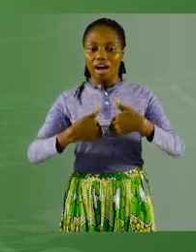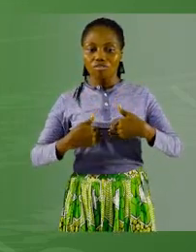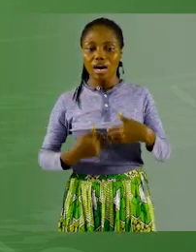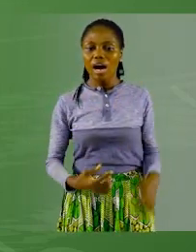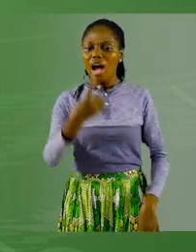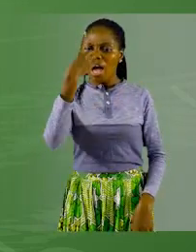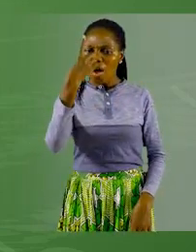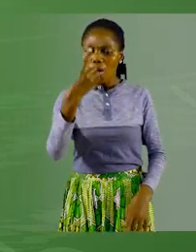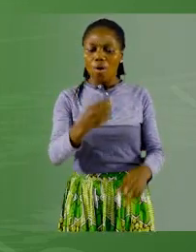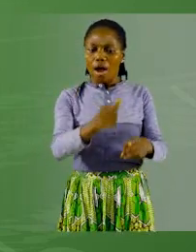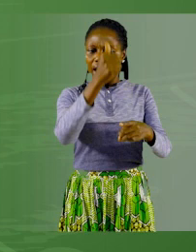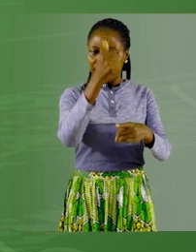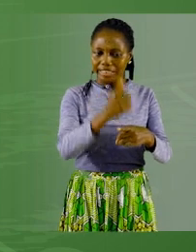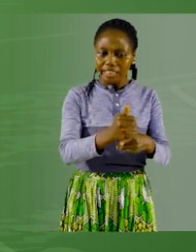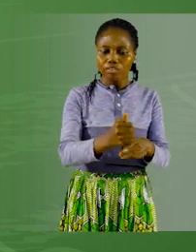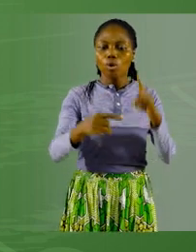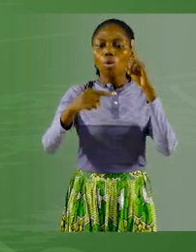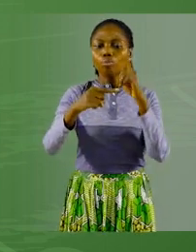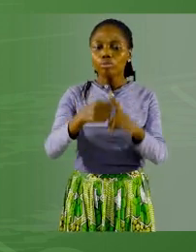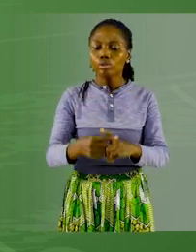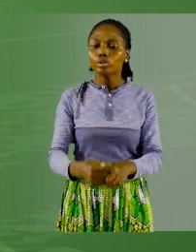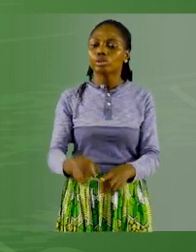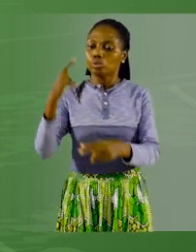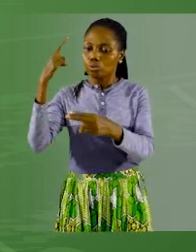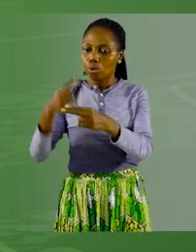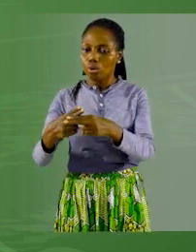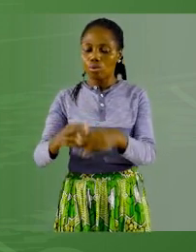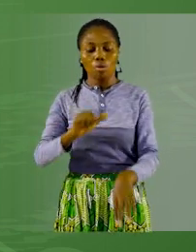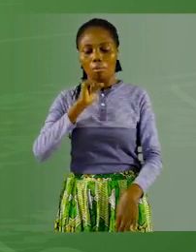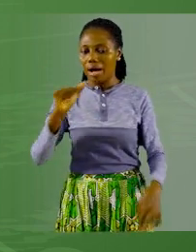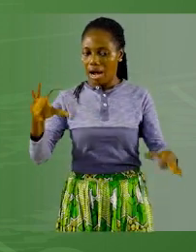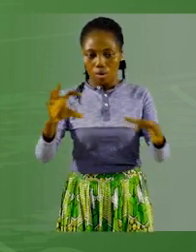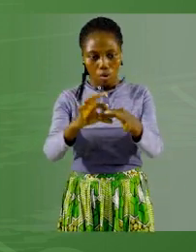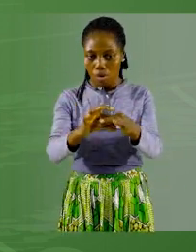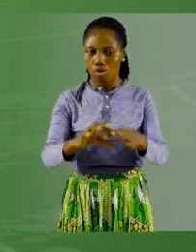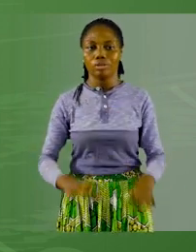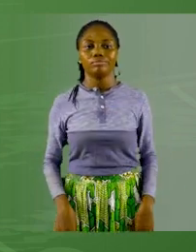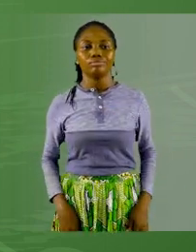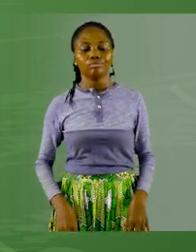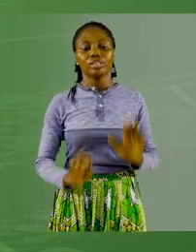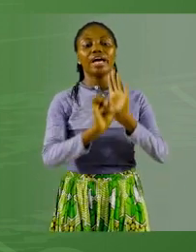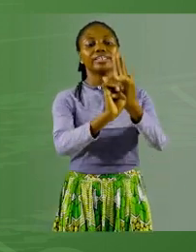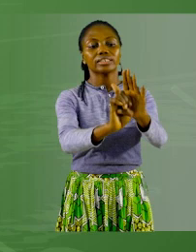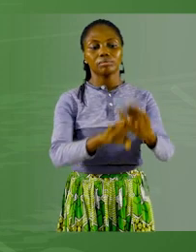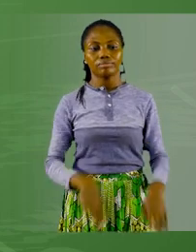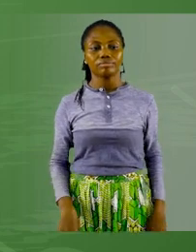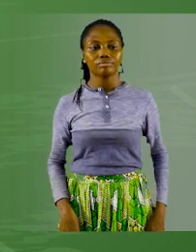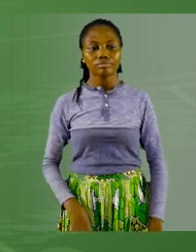'un adjectif et d'un nom, il n pas d'accord. Je vous donne un exemple.